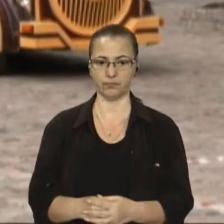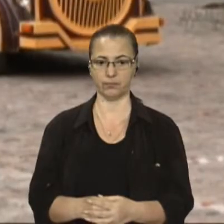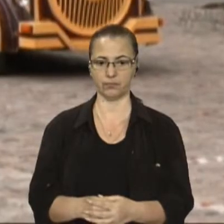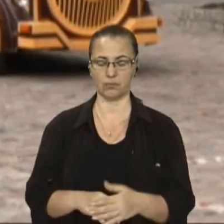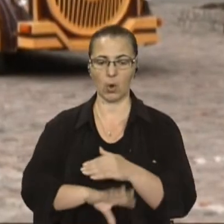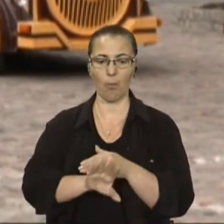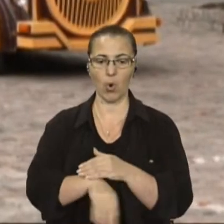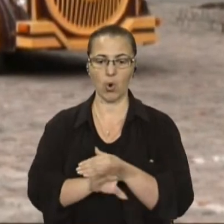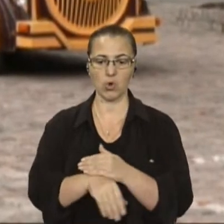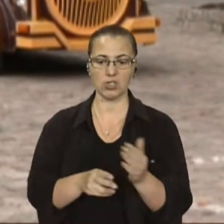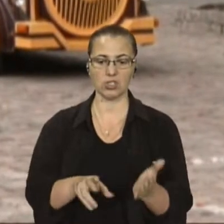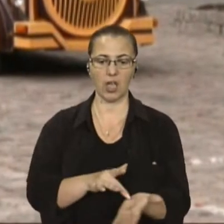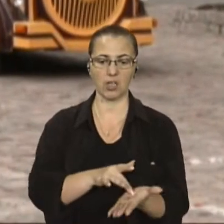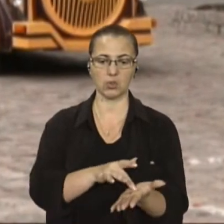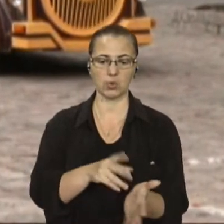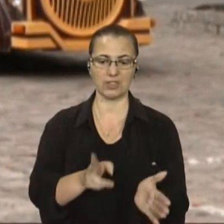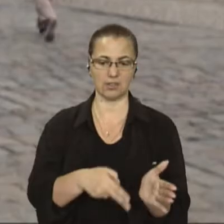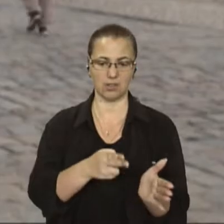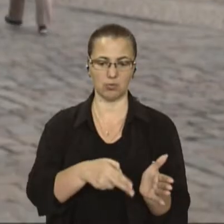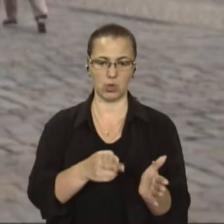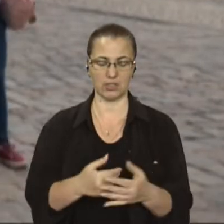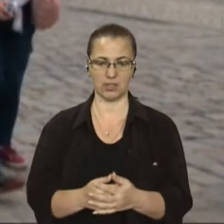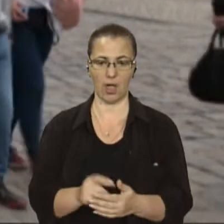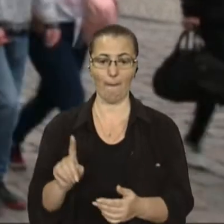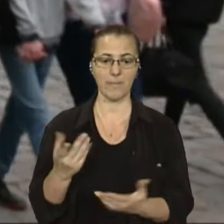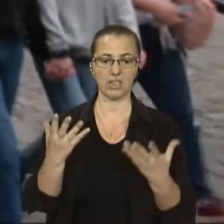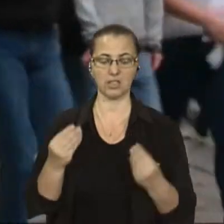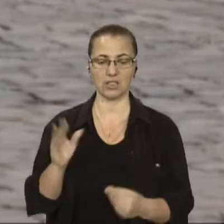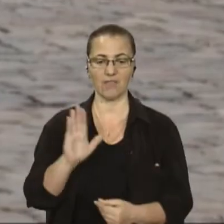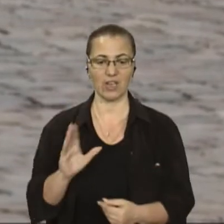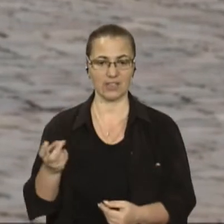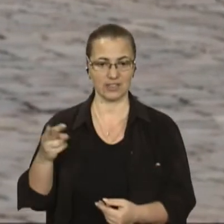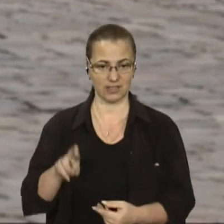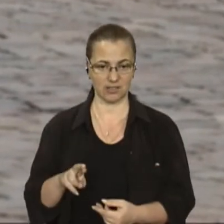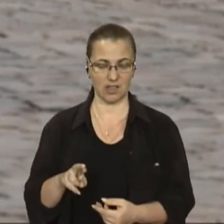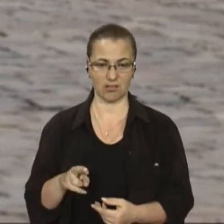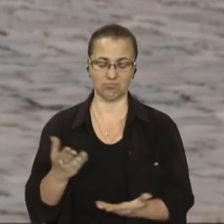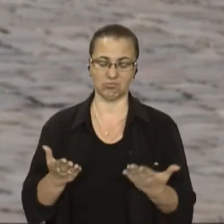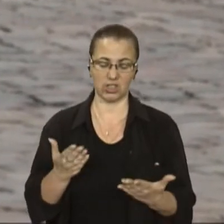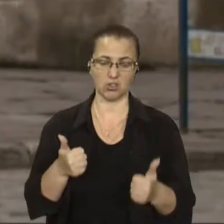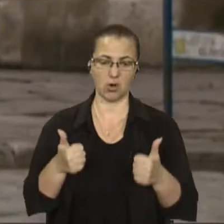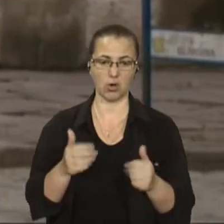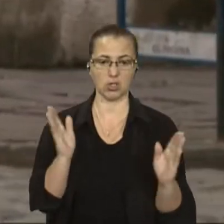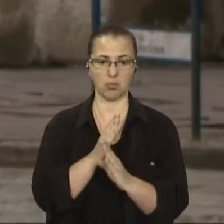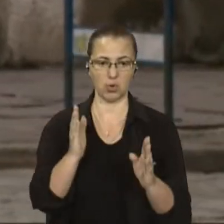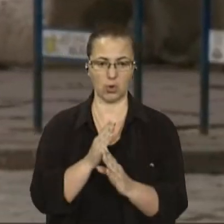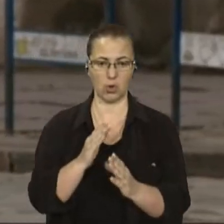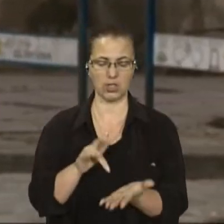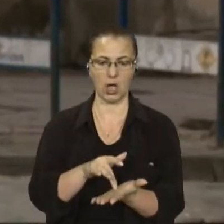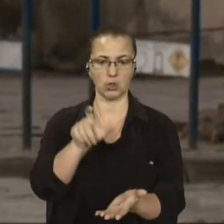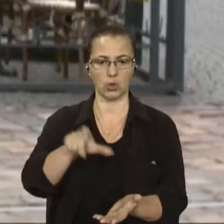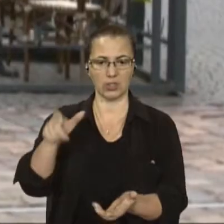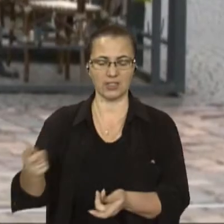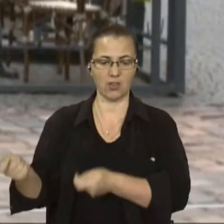Порожні екскурсійні поїзди. У перші дні вересня за хорошої погоди до Львова зазвичай туристів привозили на екскурсії